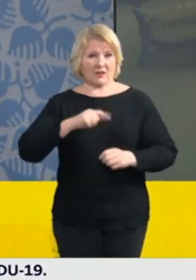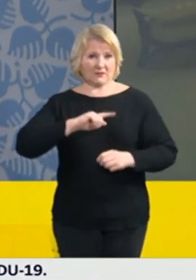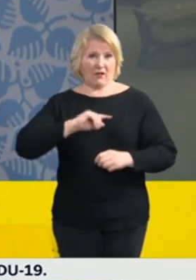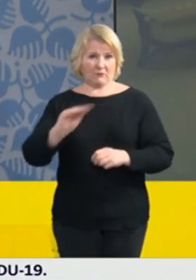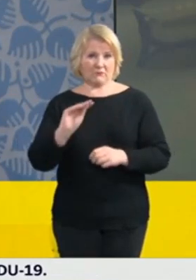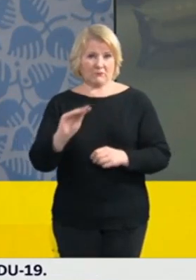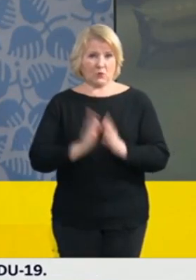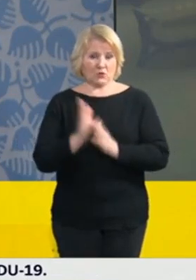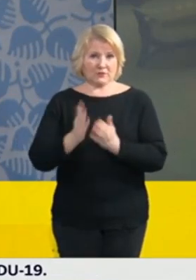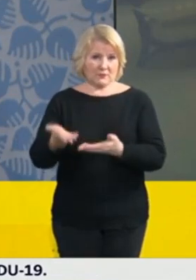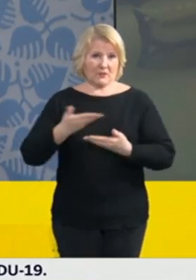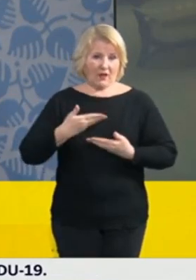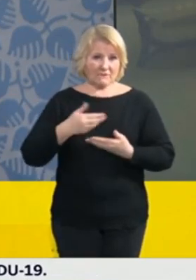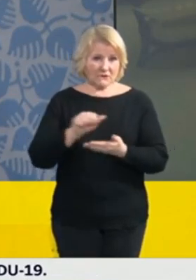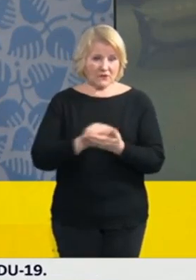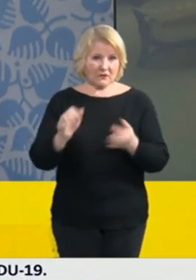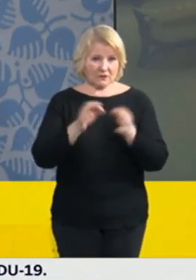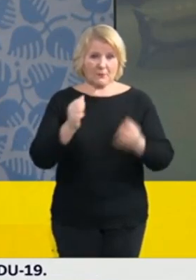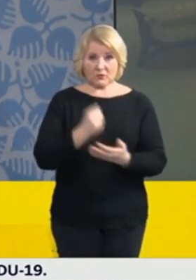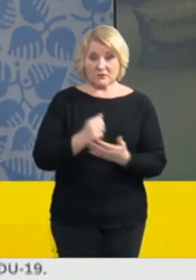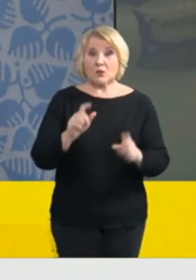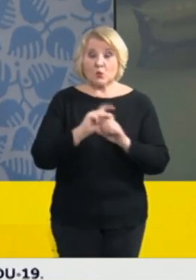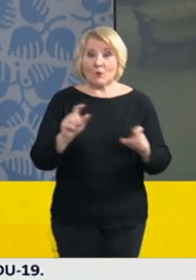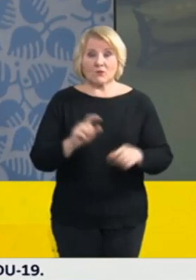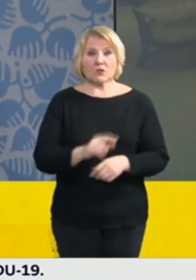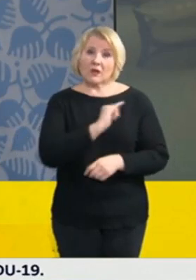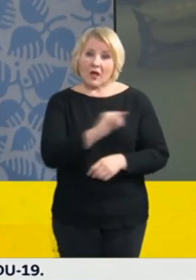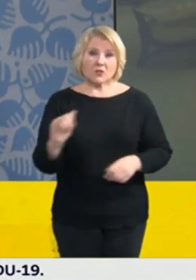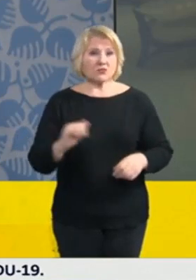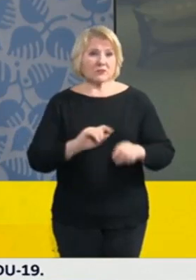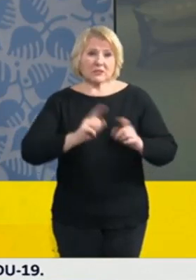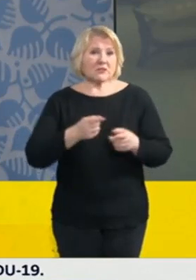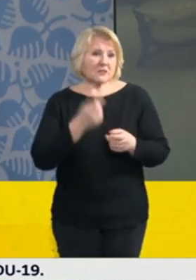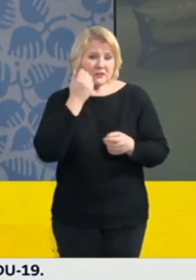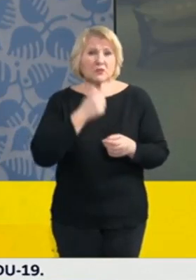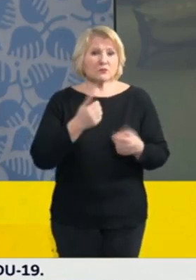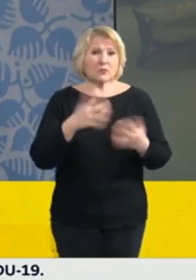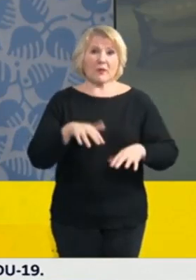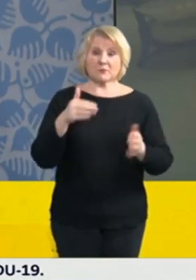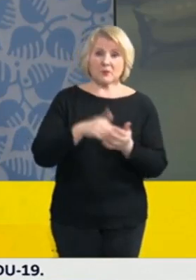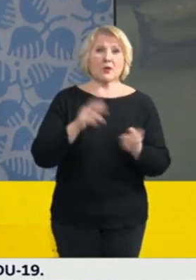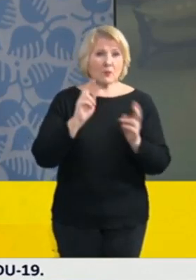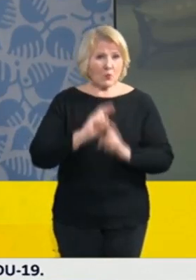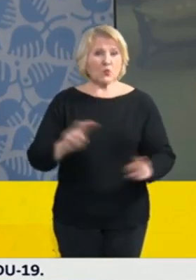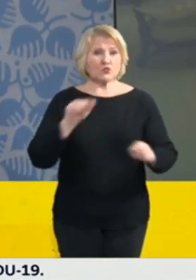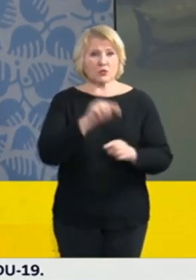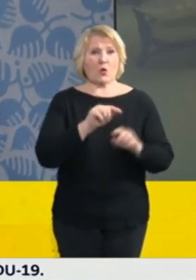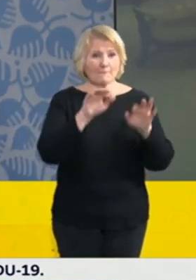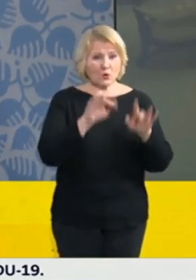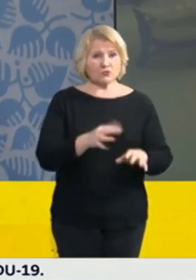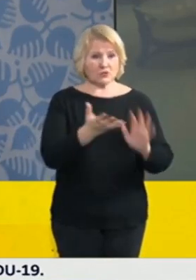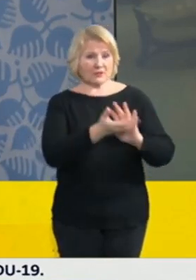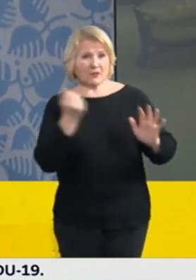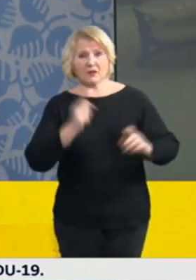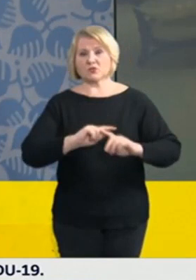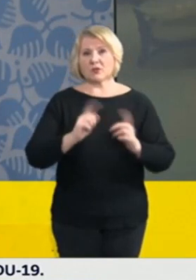protože všichni ostatní mají možnost si ten certifikát kdykoliv elektronicky vyzvednout, případně vytisknout, poslat na e